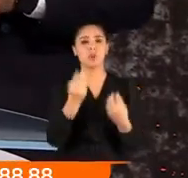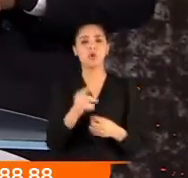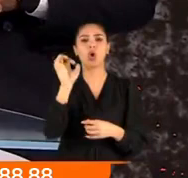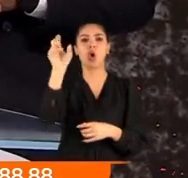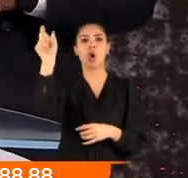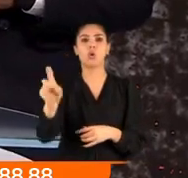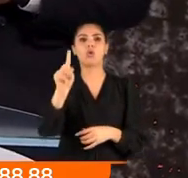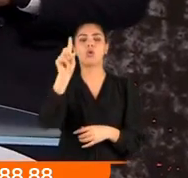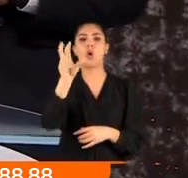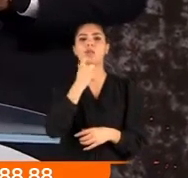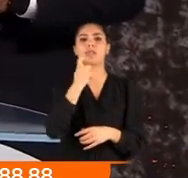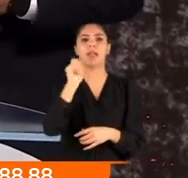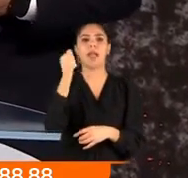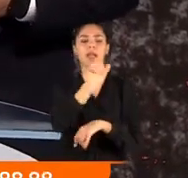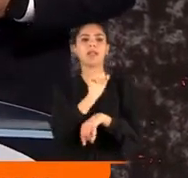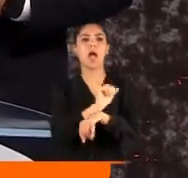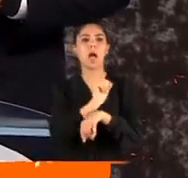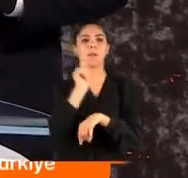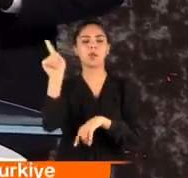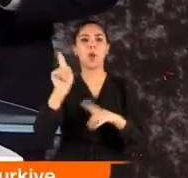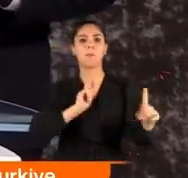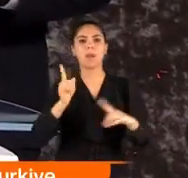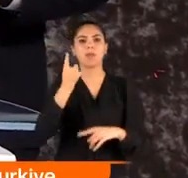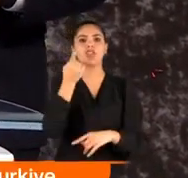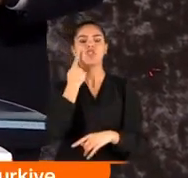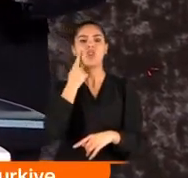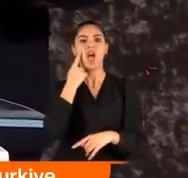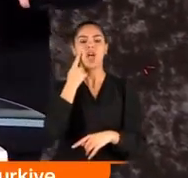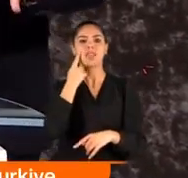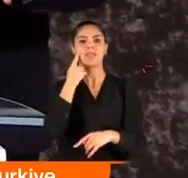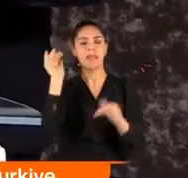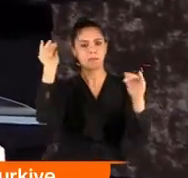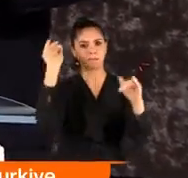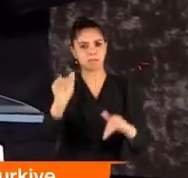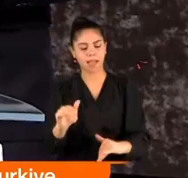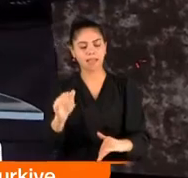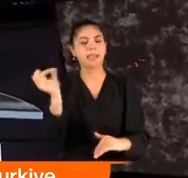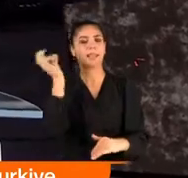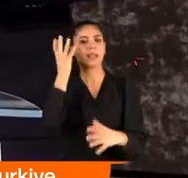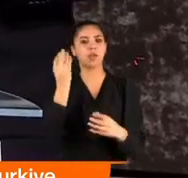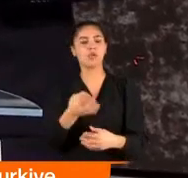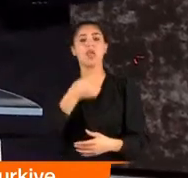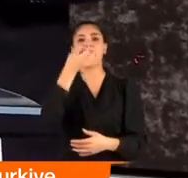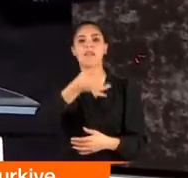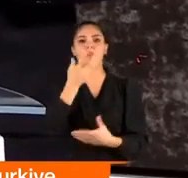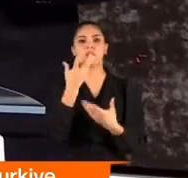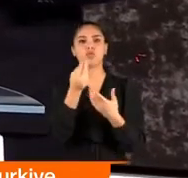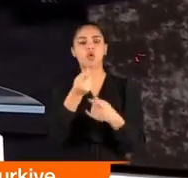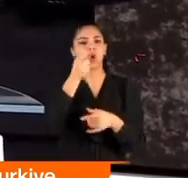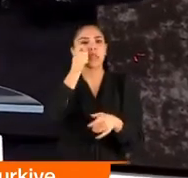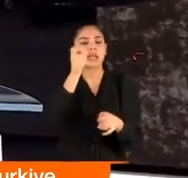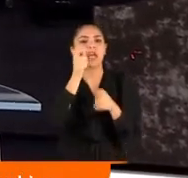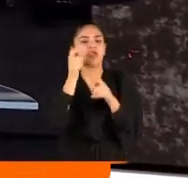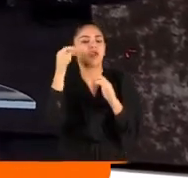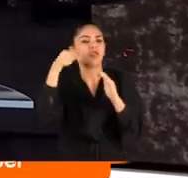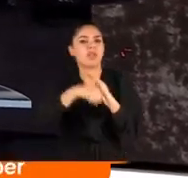Güven'in 13 yıl 6 ay hapis sistemini yargılandığı davada tanıklar dinlendi bu kez. Verdikleri ifadelerde çok dikkat